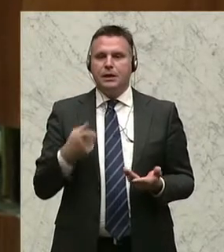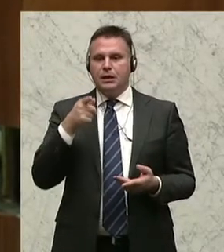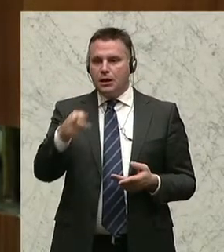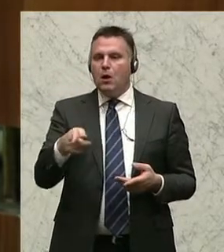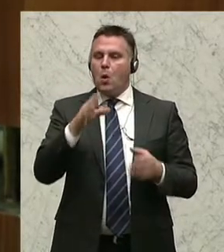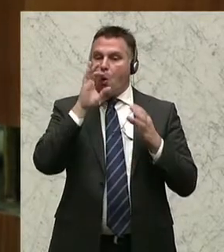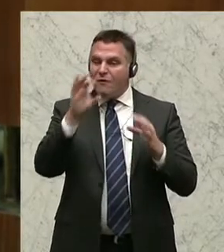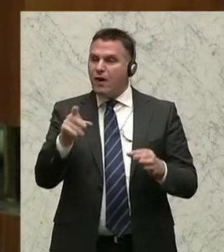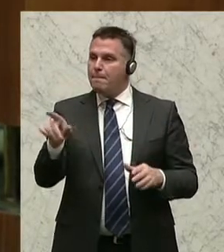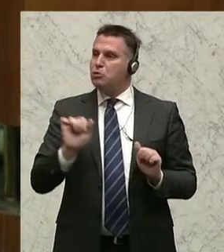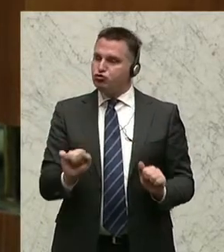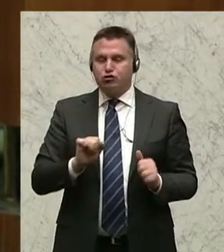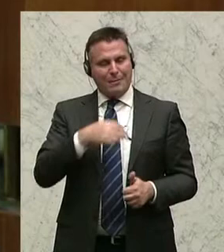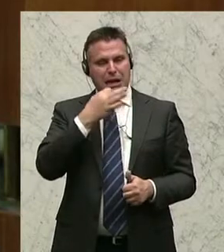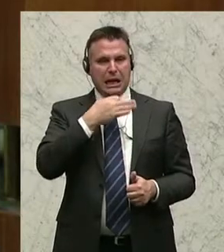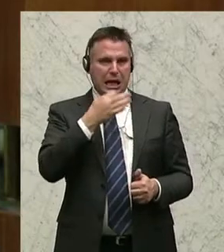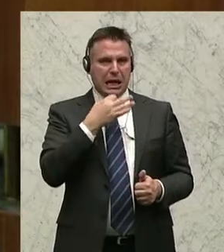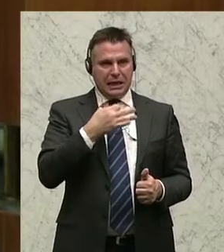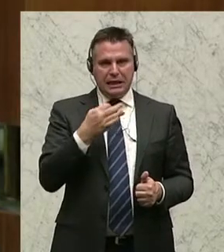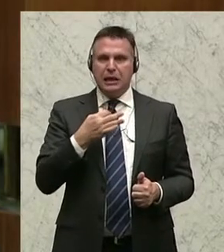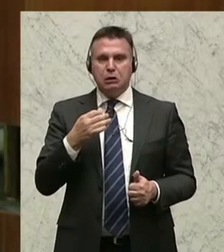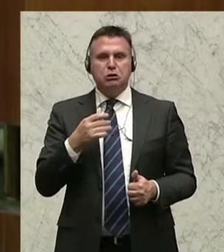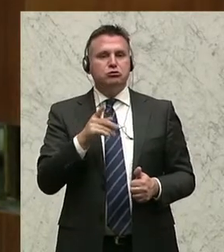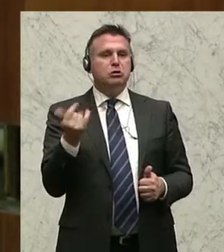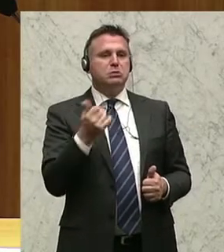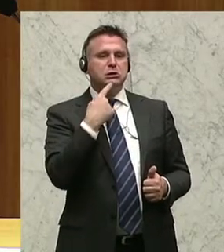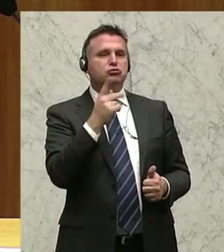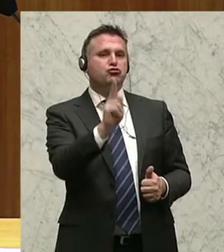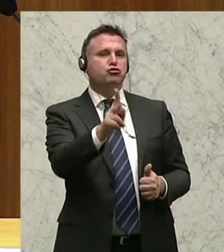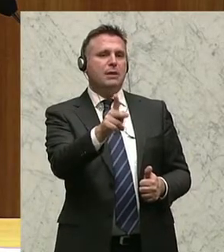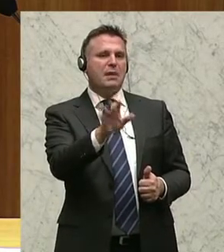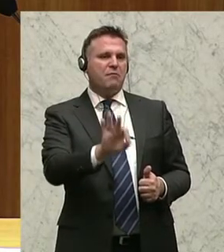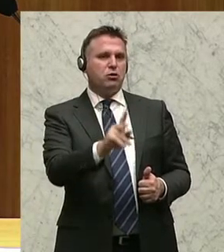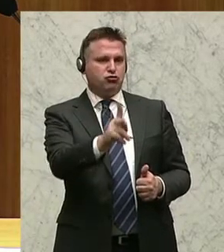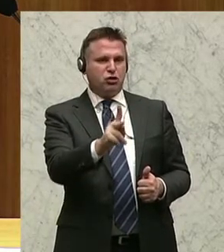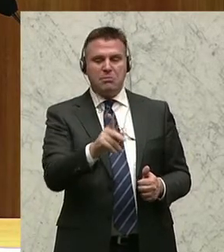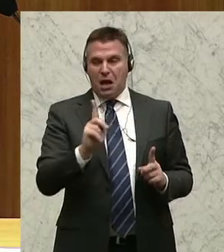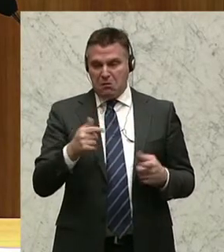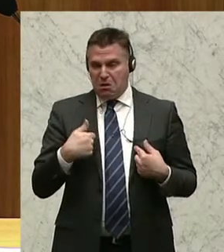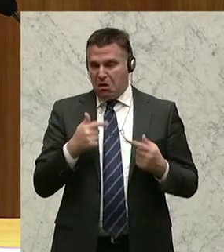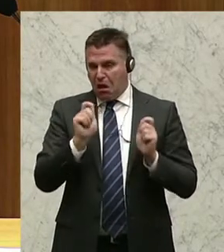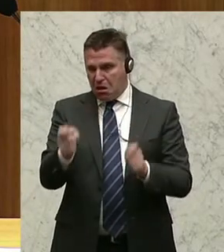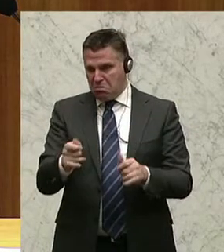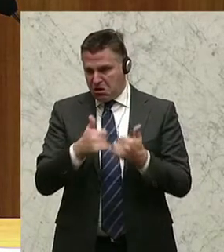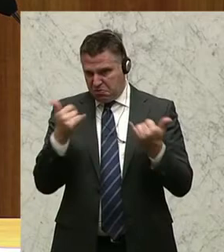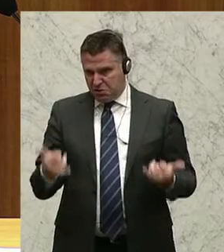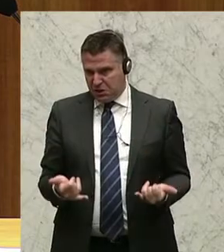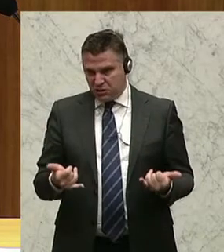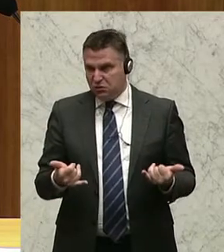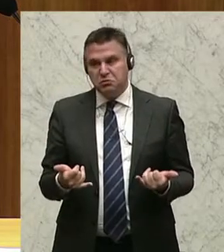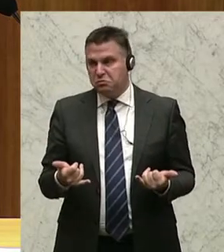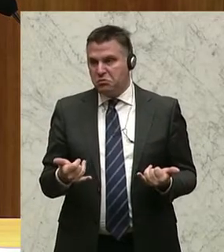immer davon und gibt uns Freiheitlichen zu diesem Thema auch immer wieder recht, aber unsere Anträge haben noch keine